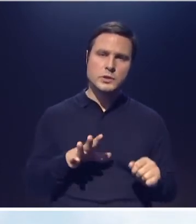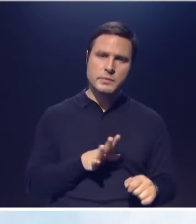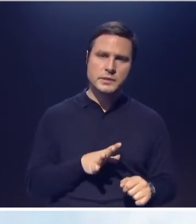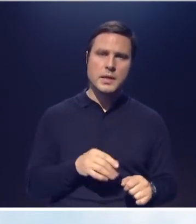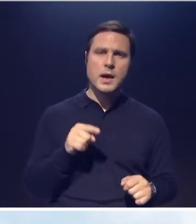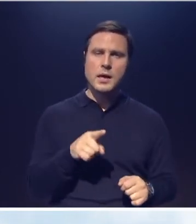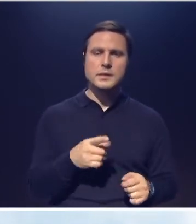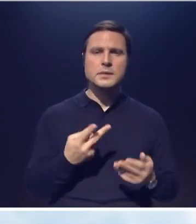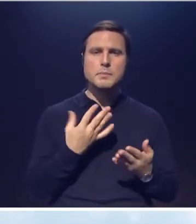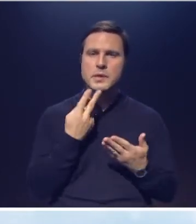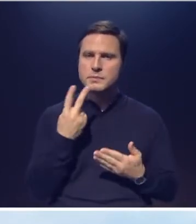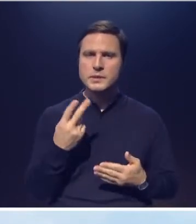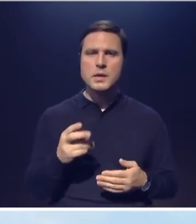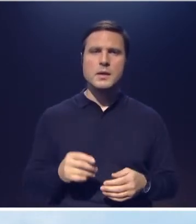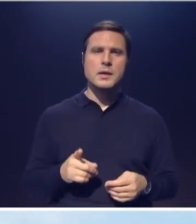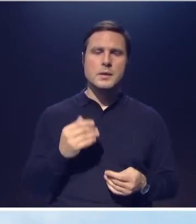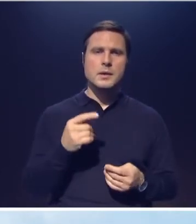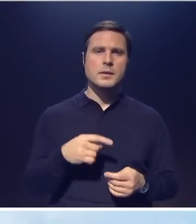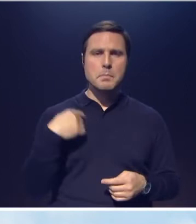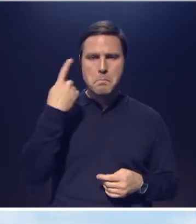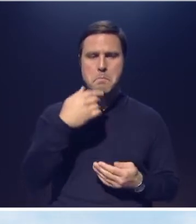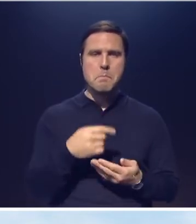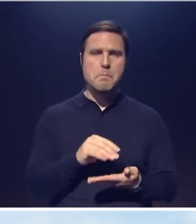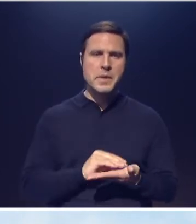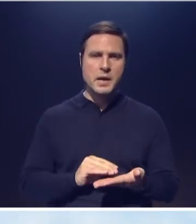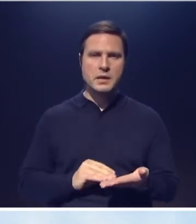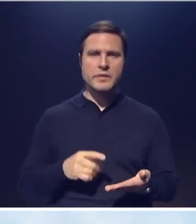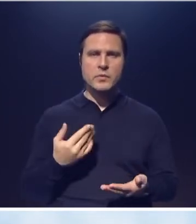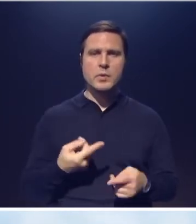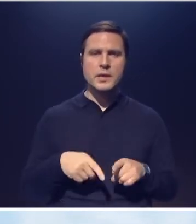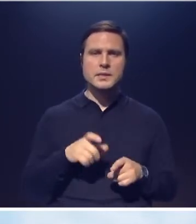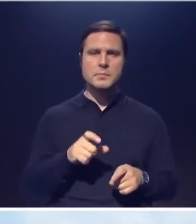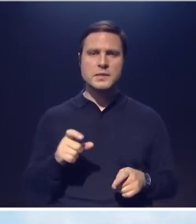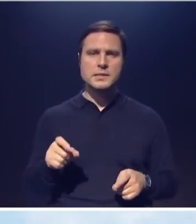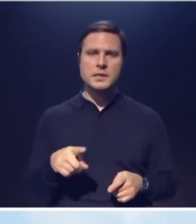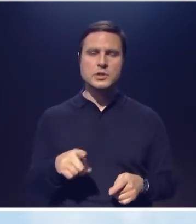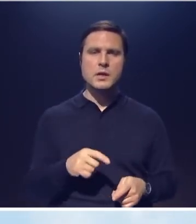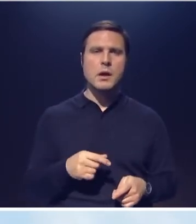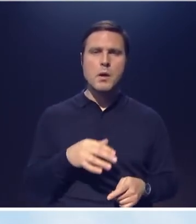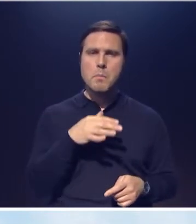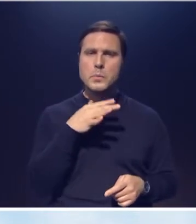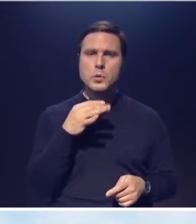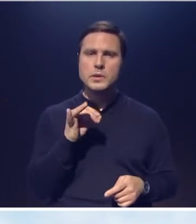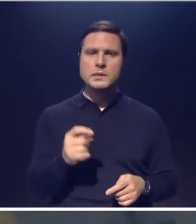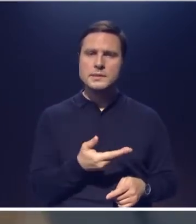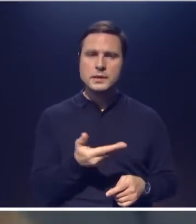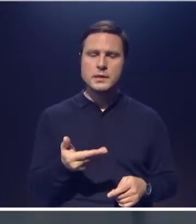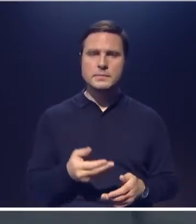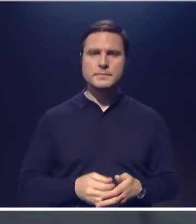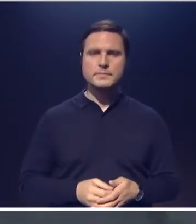Да, они же... Если посмотреть биографии этих персонажей, они очень многие из них такие